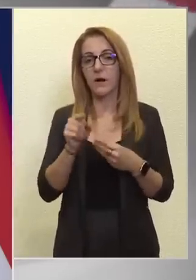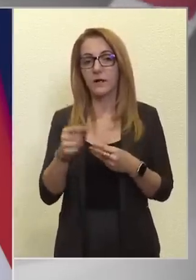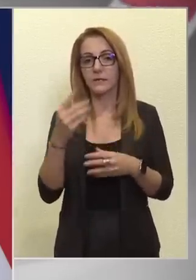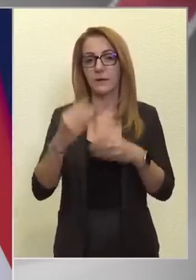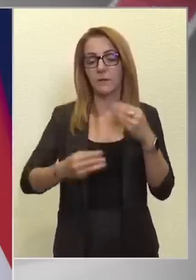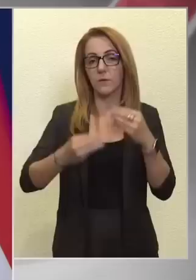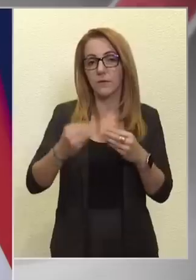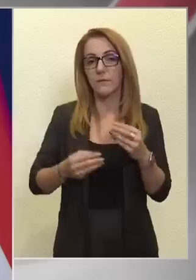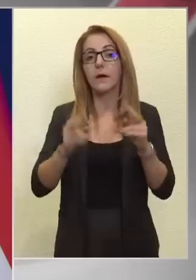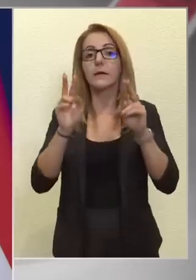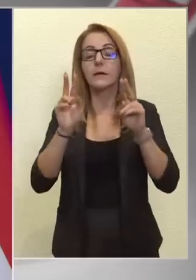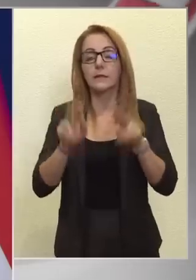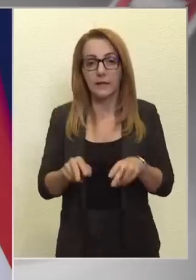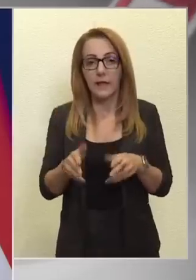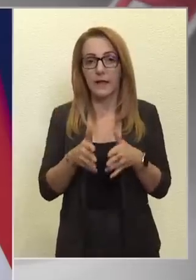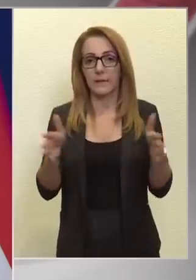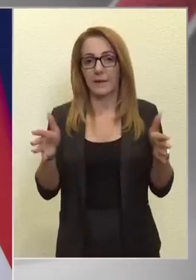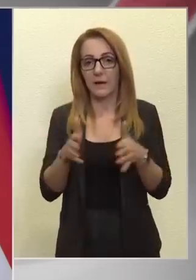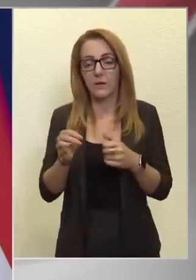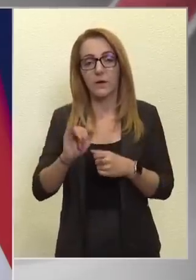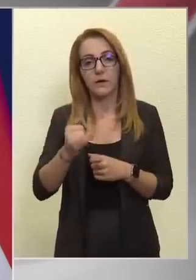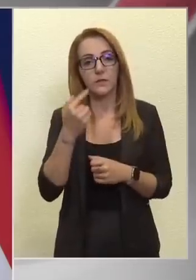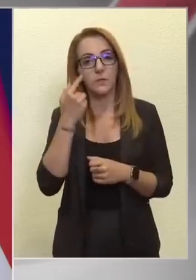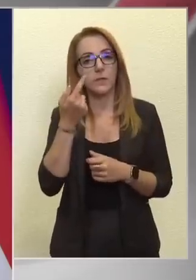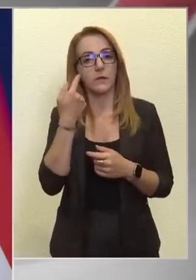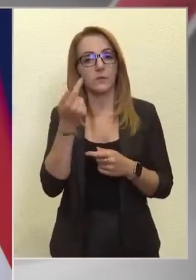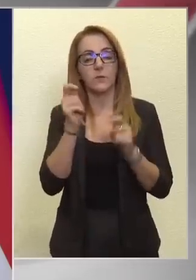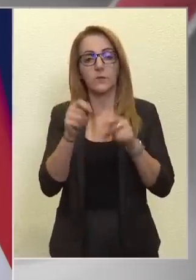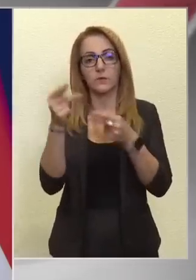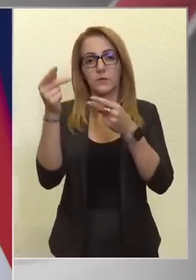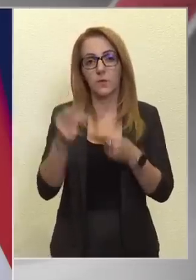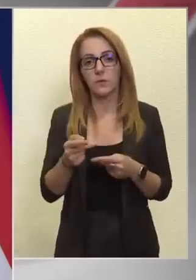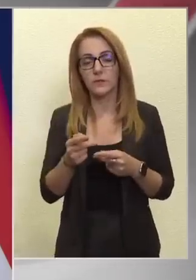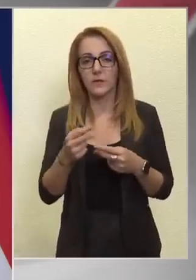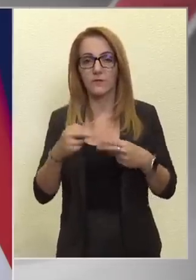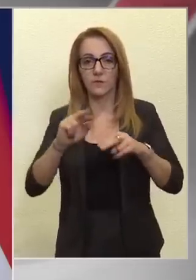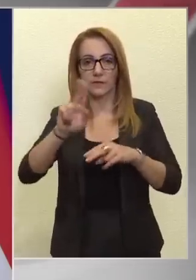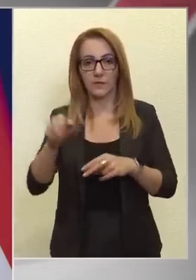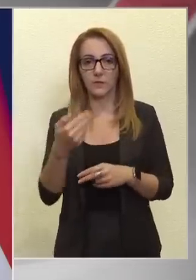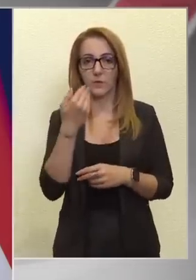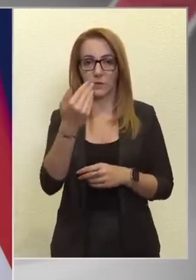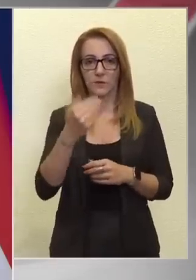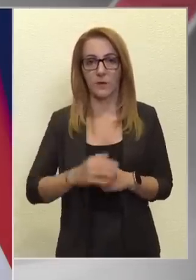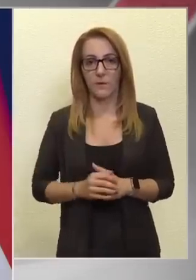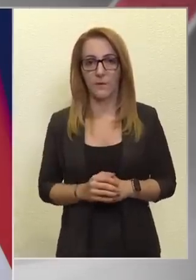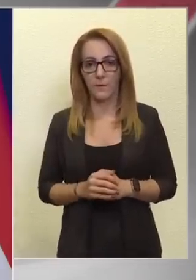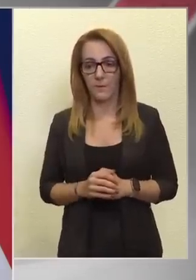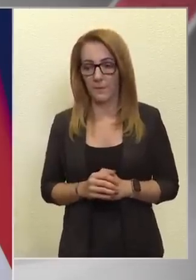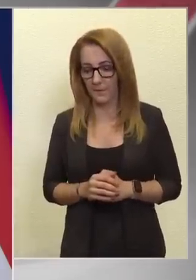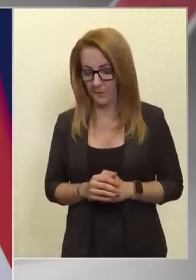problémák ténylegesen mekkorák, és akkor tudunk dönteni az esetleges folytatásról. Köszönöm szépen.